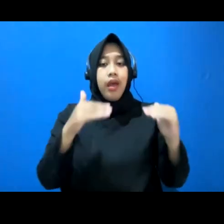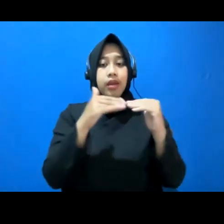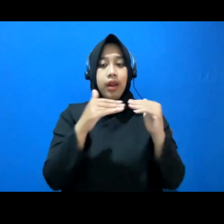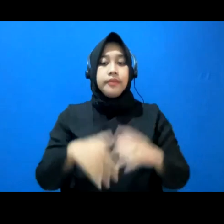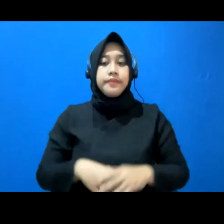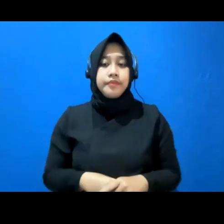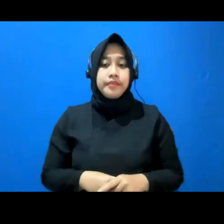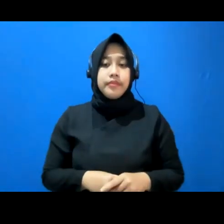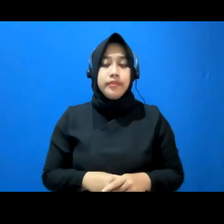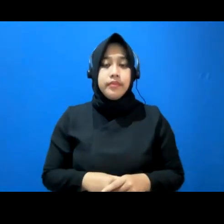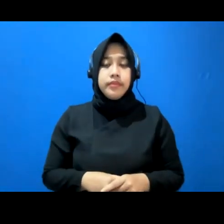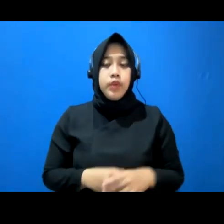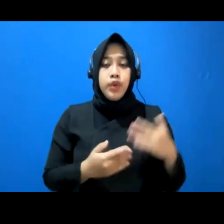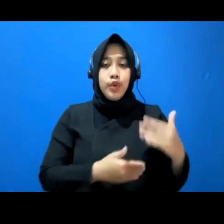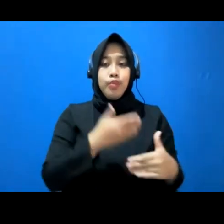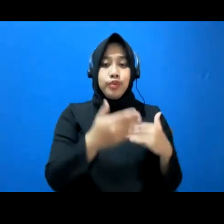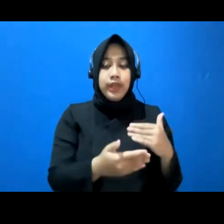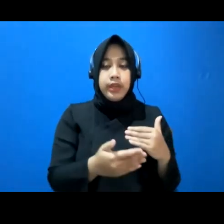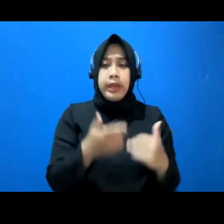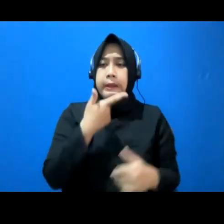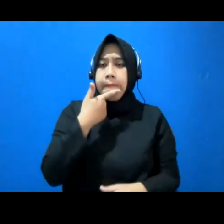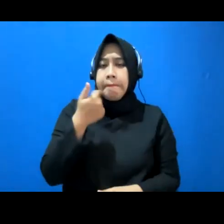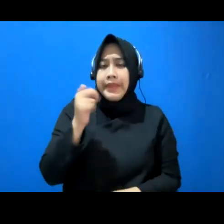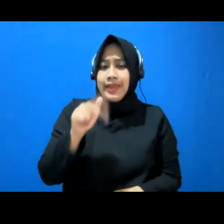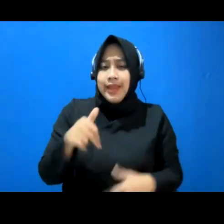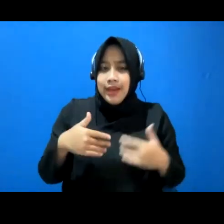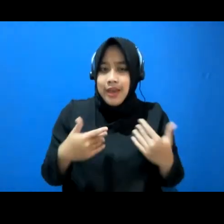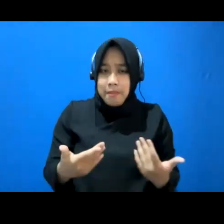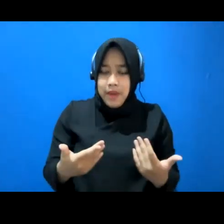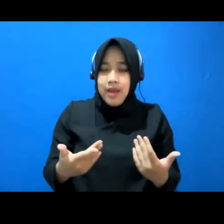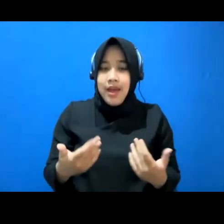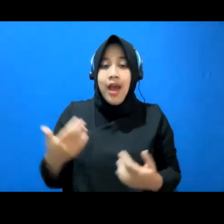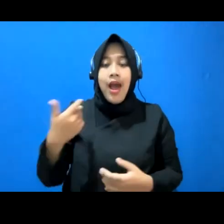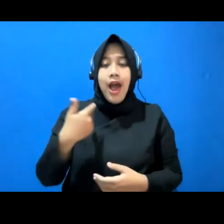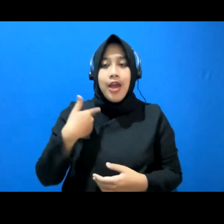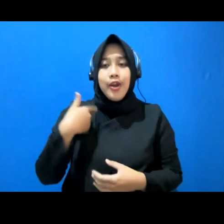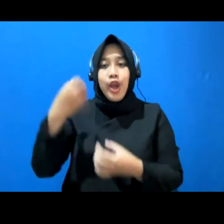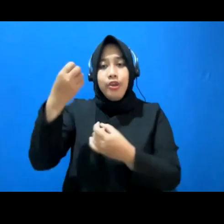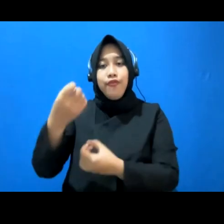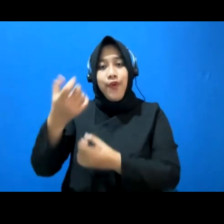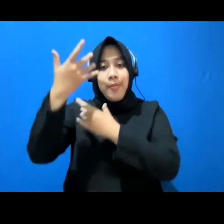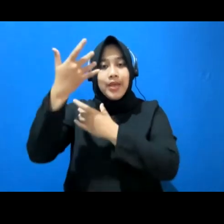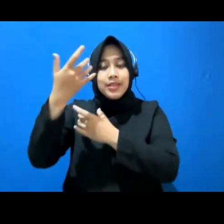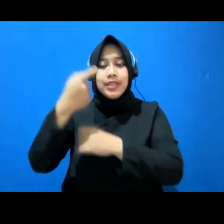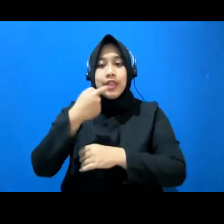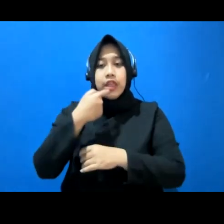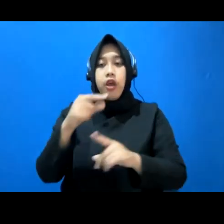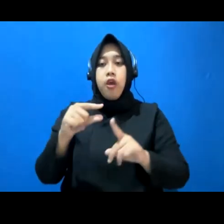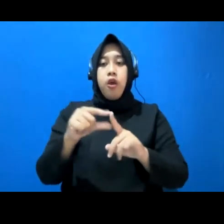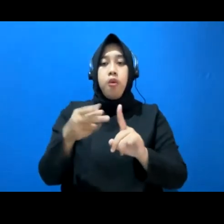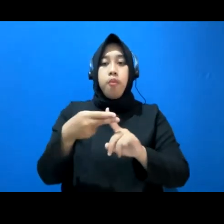Kemudian yang tidak kalah pentingnya juga adalah ketersediaan soal informasi soal profil